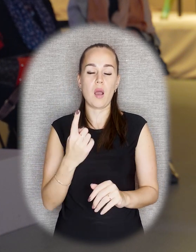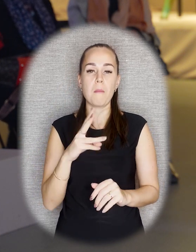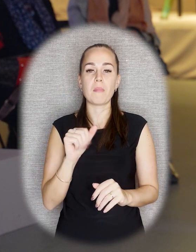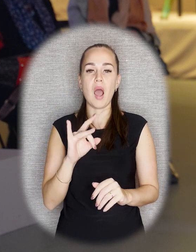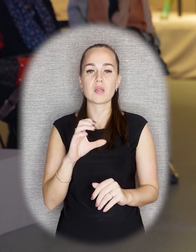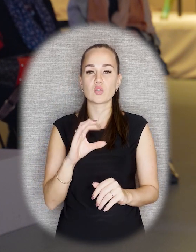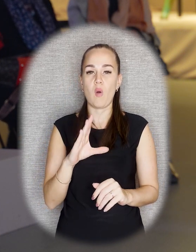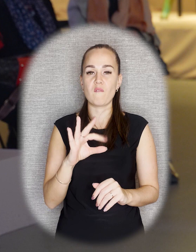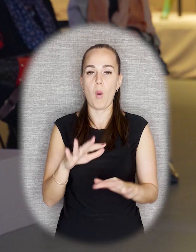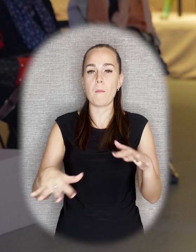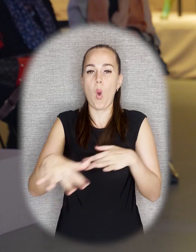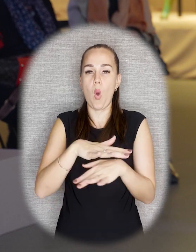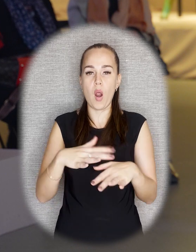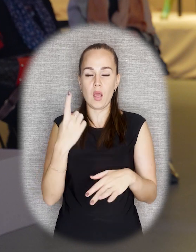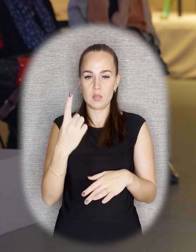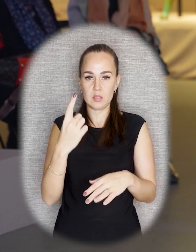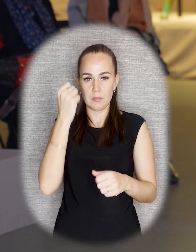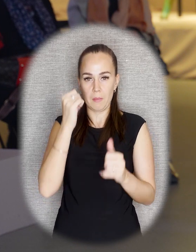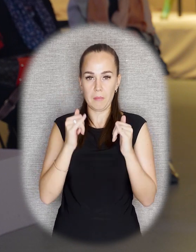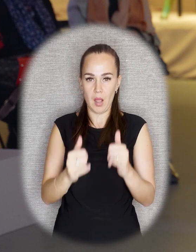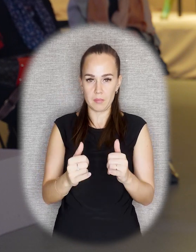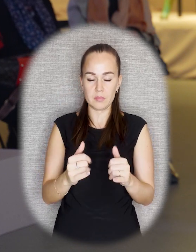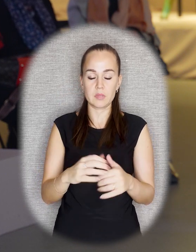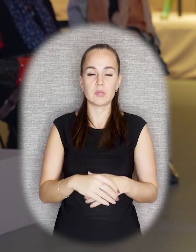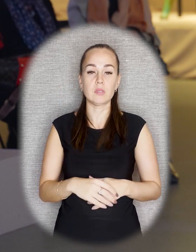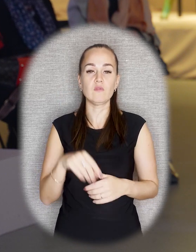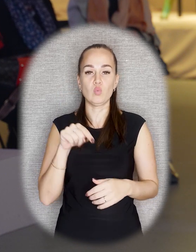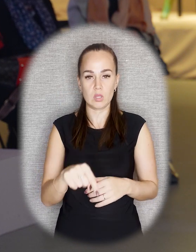Марсовом поле у нас есть стихи Луначарского.